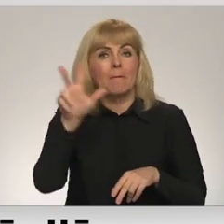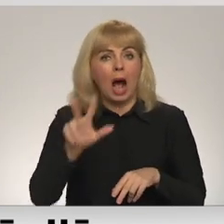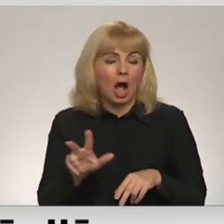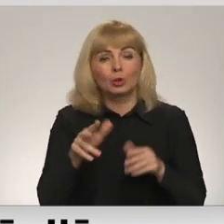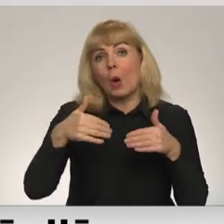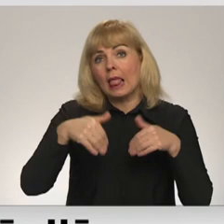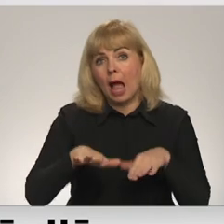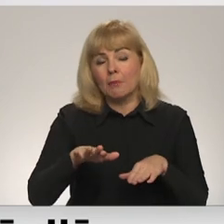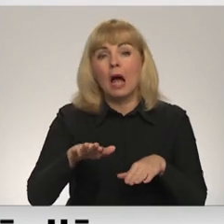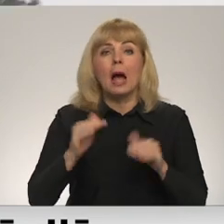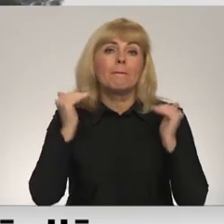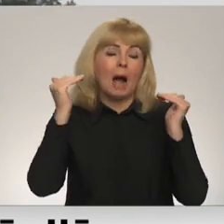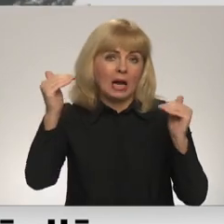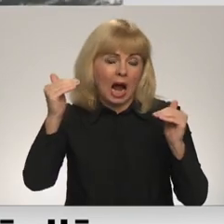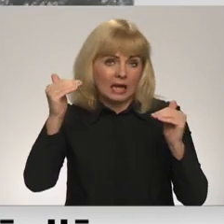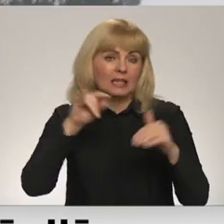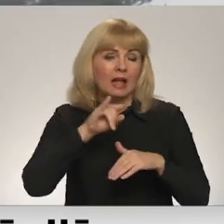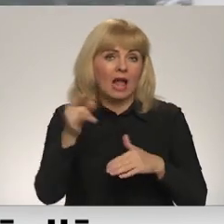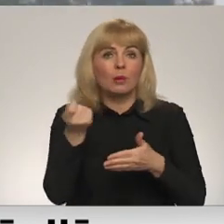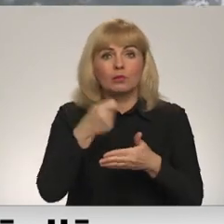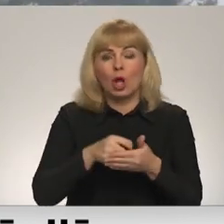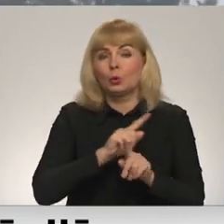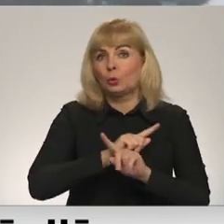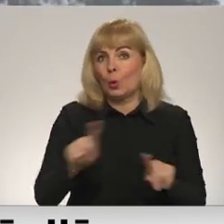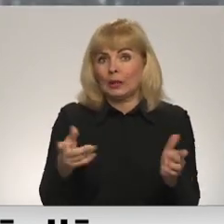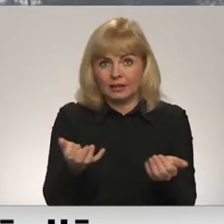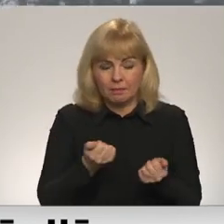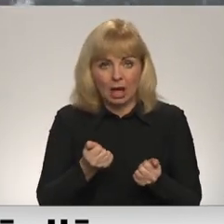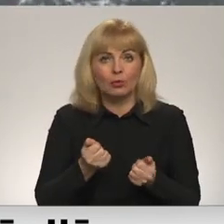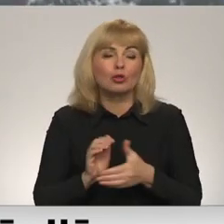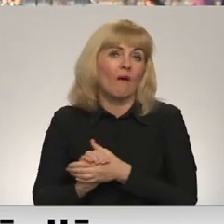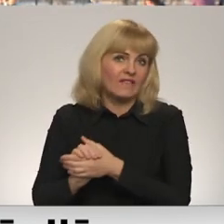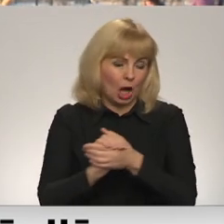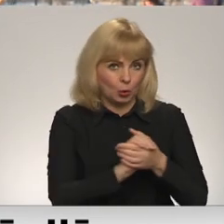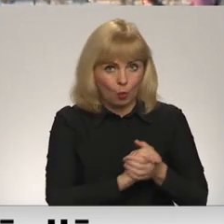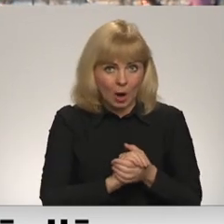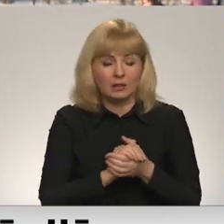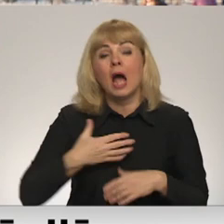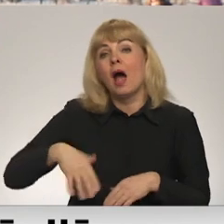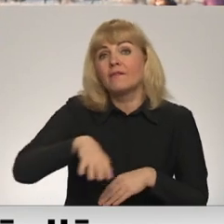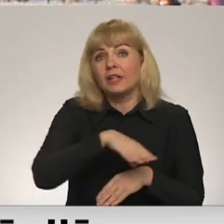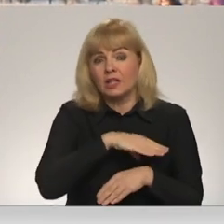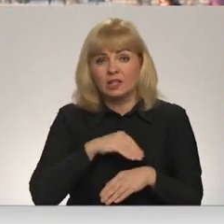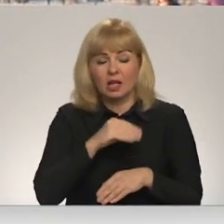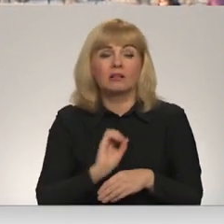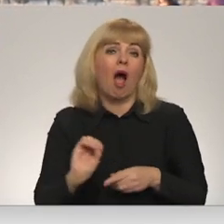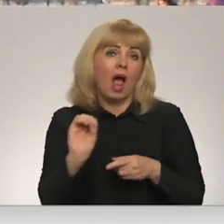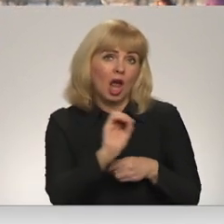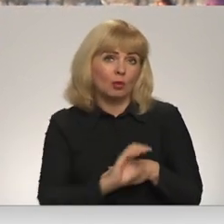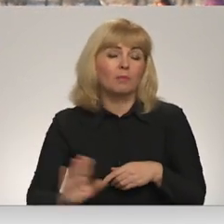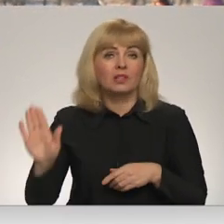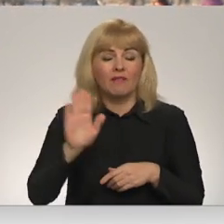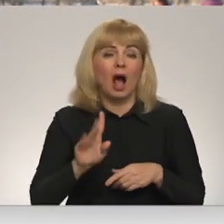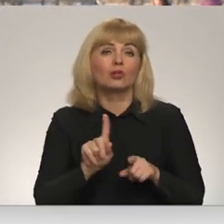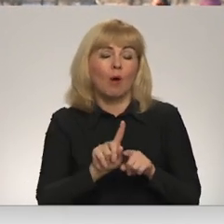lēmumu par gaisa telpas slēgšanu pieņēmušas ātri un vienoti. Ja visas Eiropas valstis